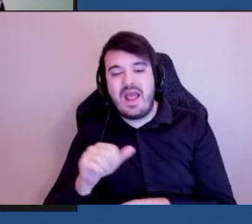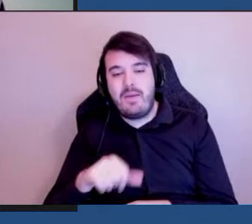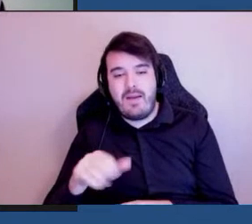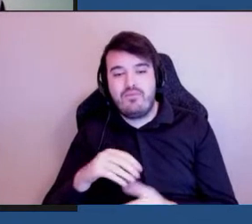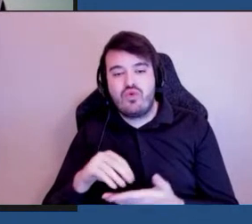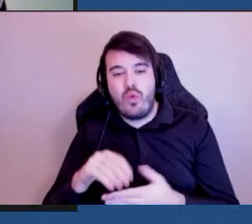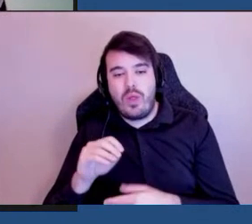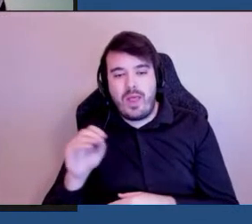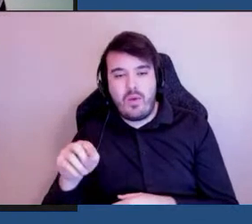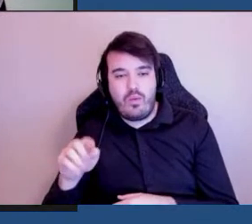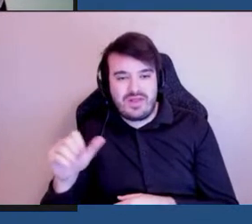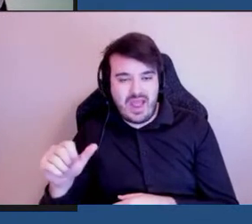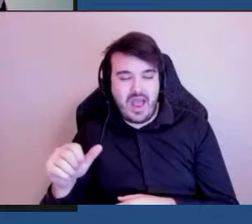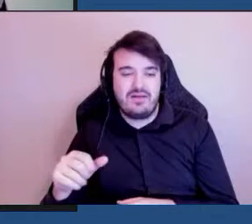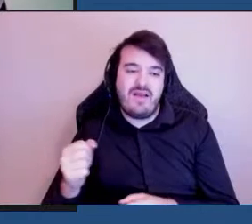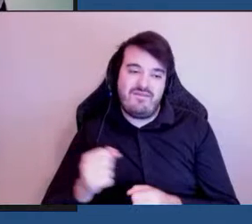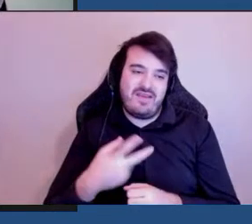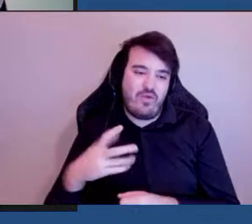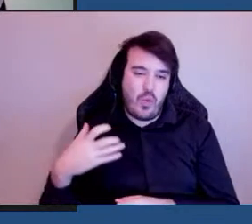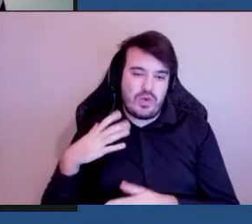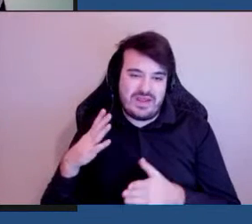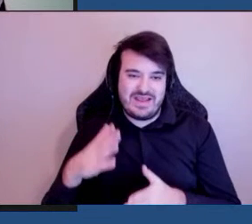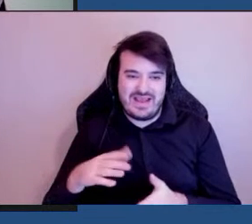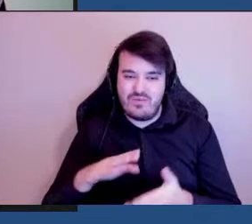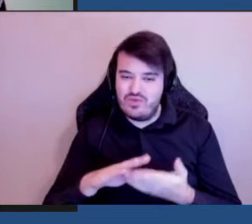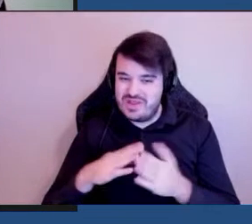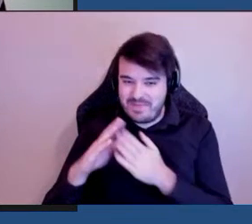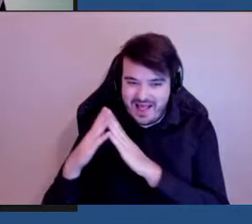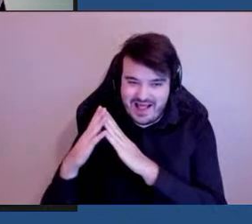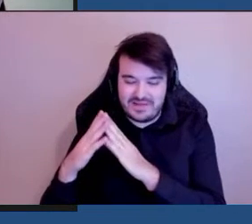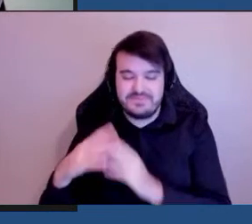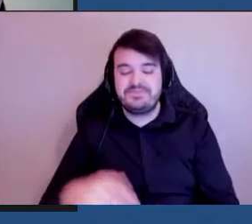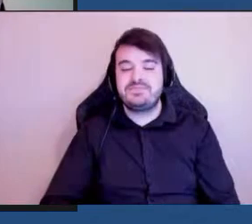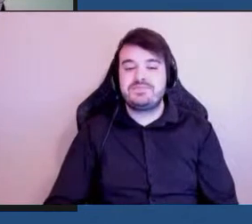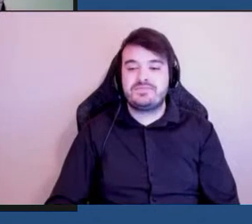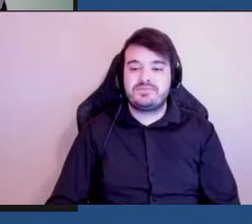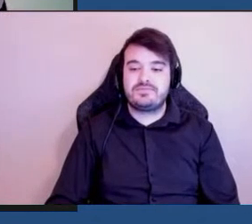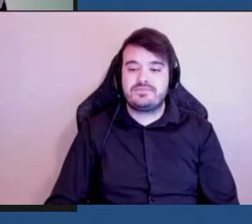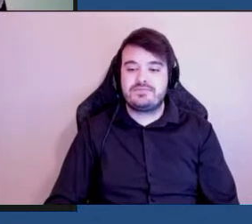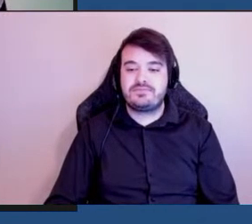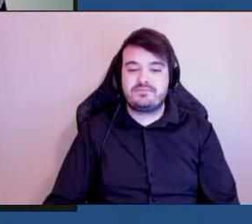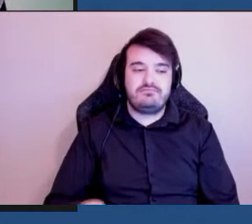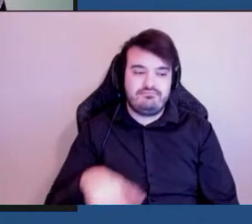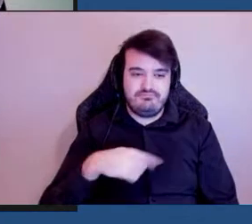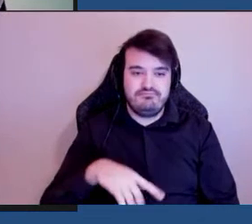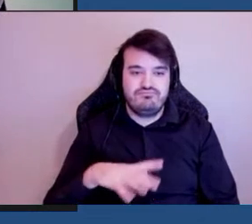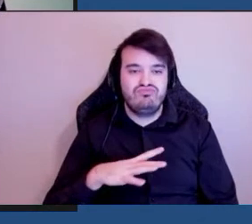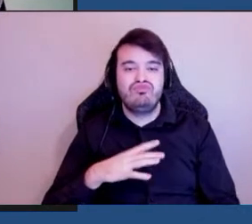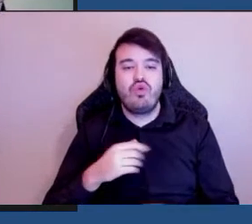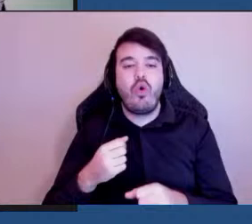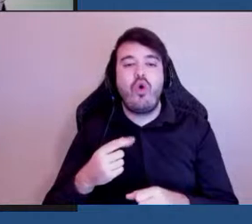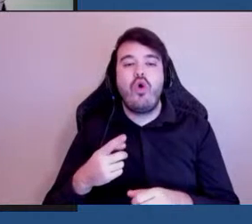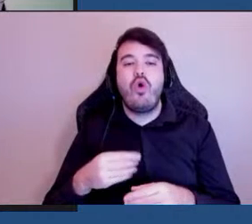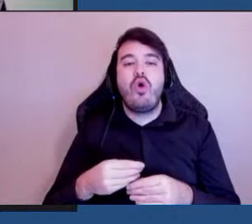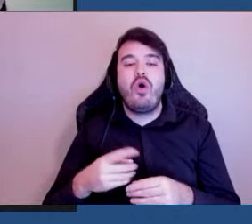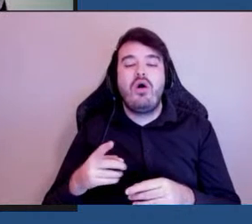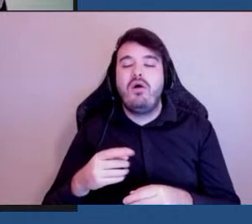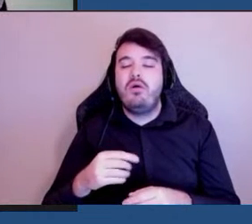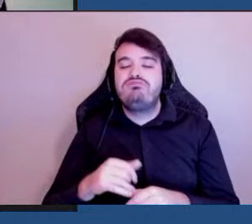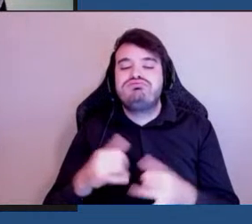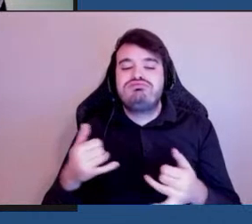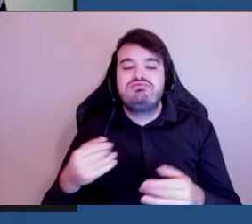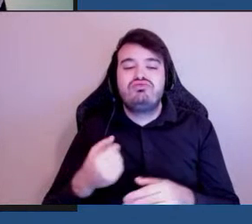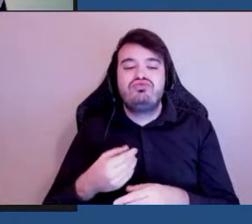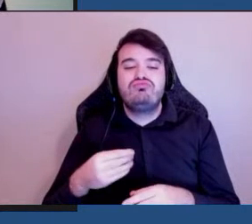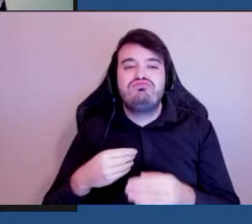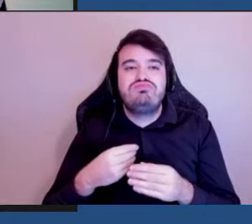municipal nous avons donc un bulletin des nouvelles mensuelles qui